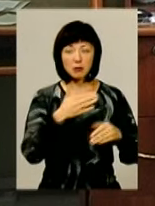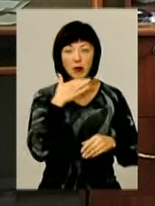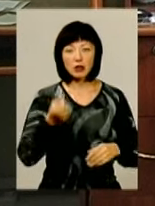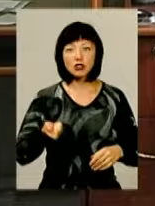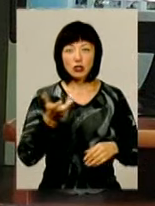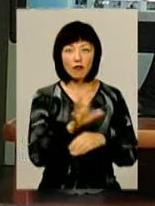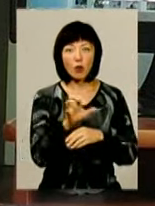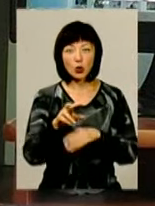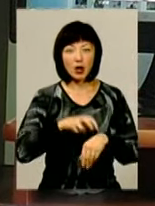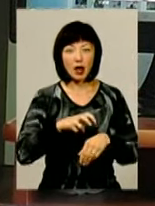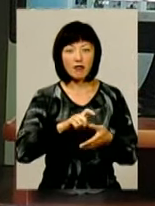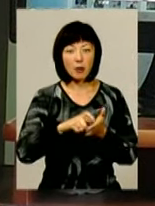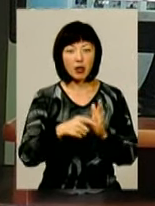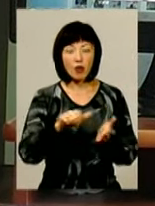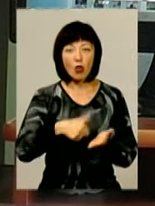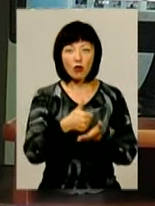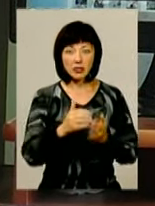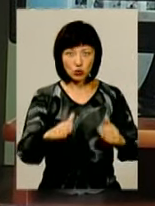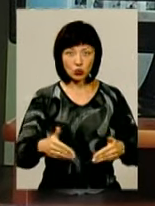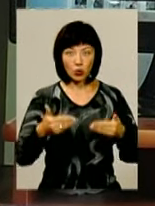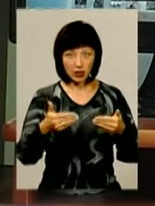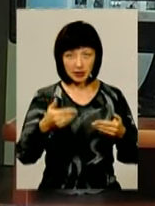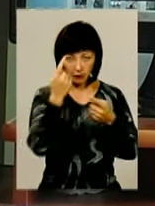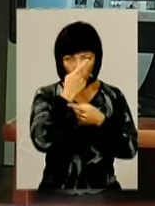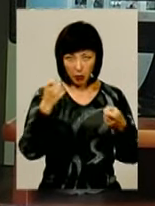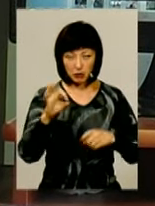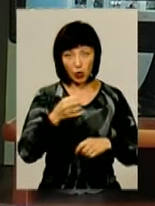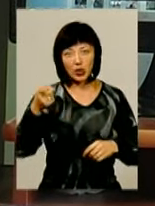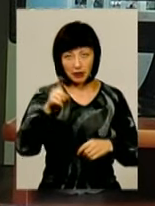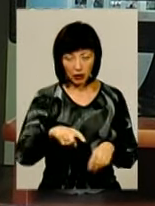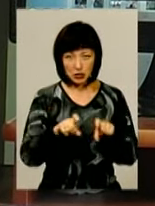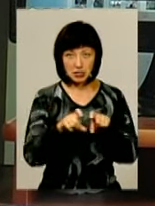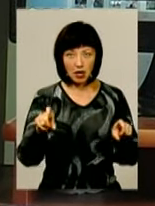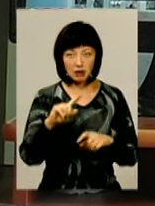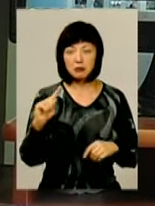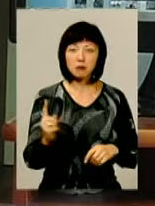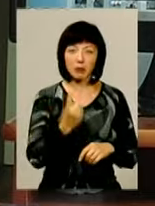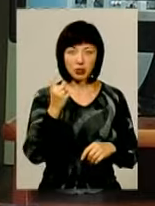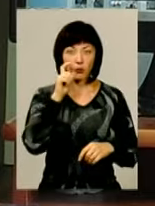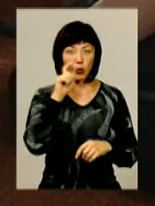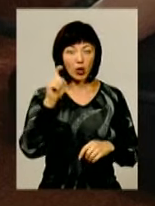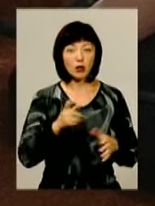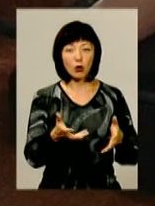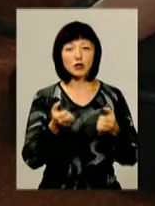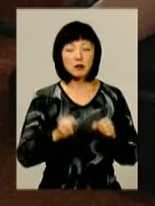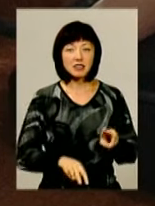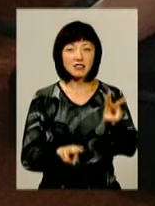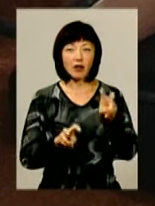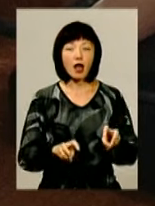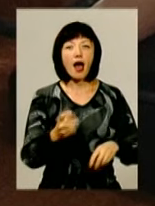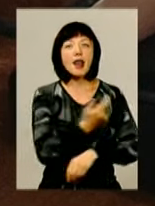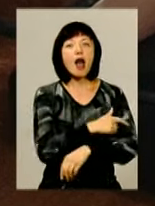лікарів у кабінетах. На головній сторінці обнаділива інформація про те, що заклад одним із перших в Україні отримав звання